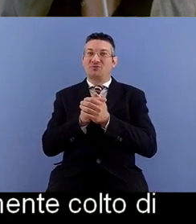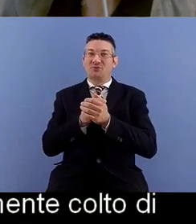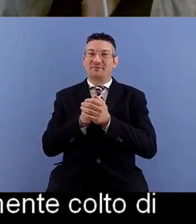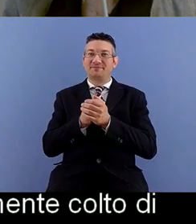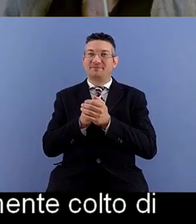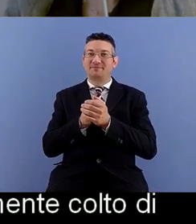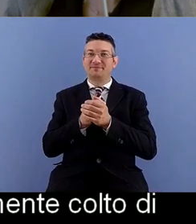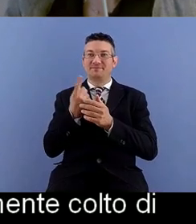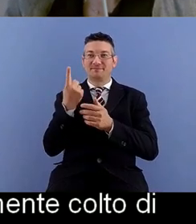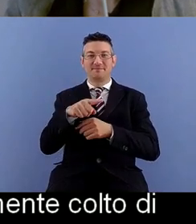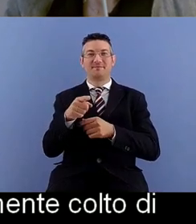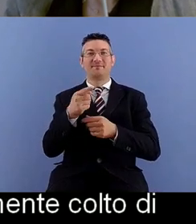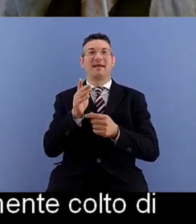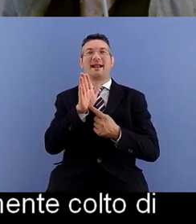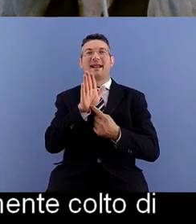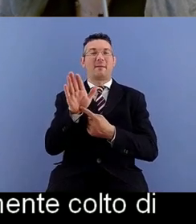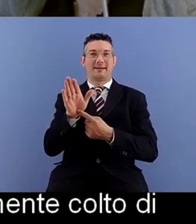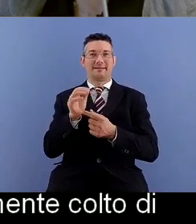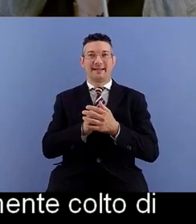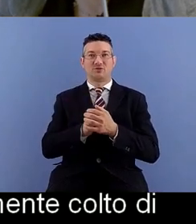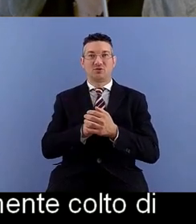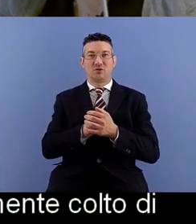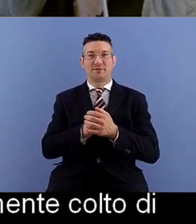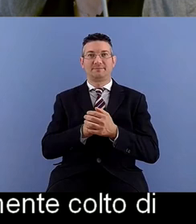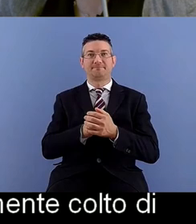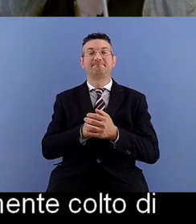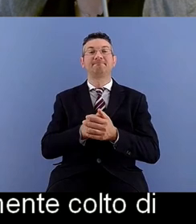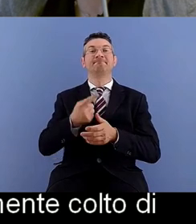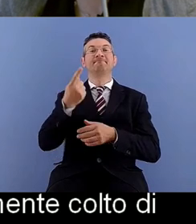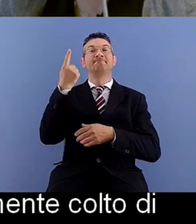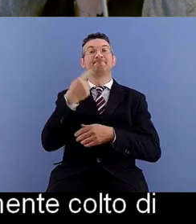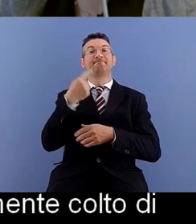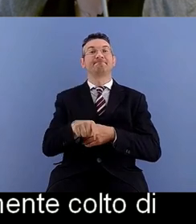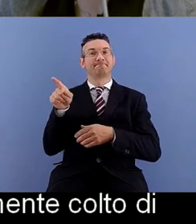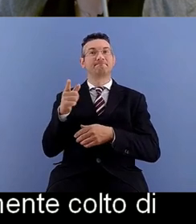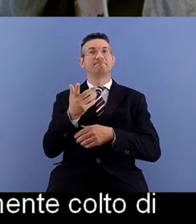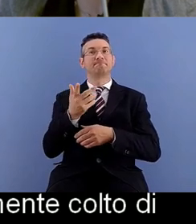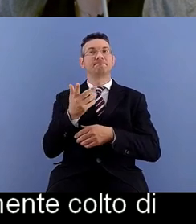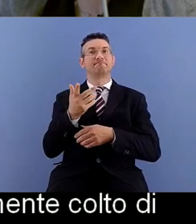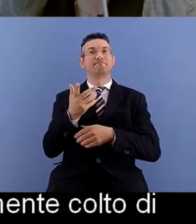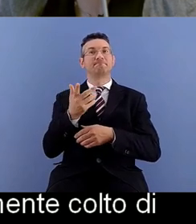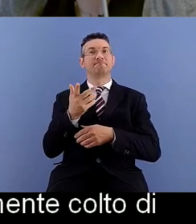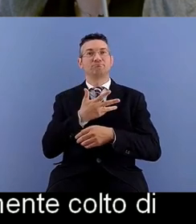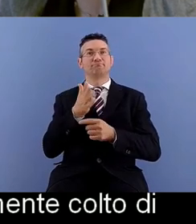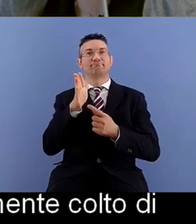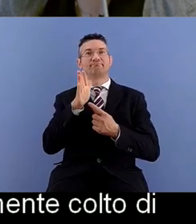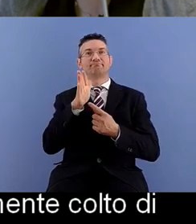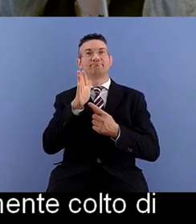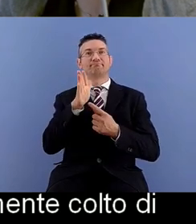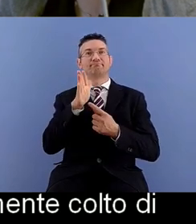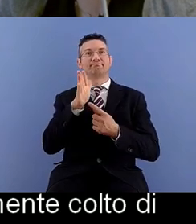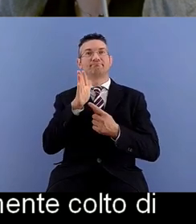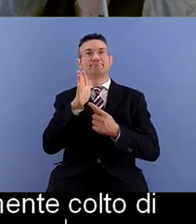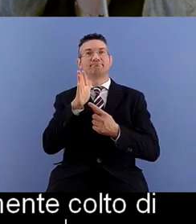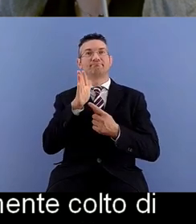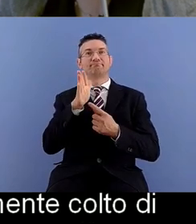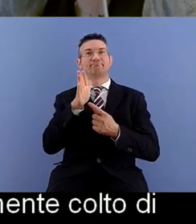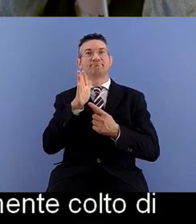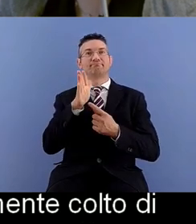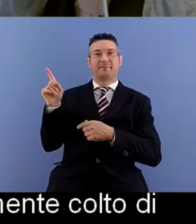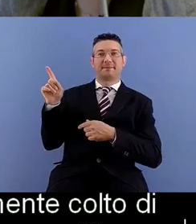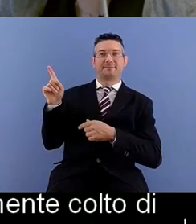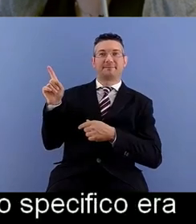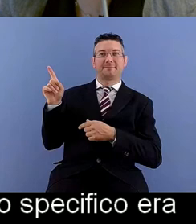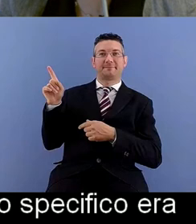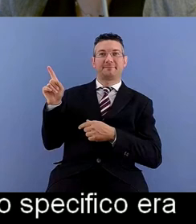rappresentazione questi sono alcuni esempi questo nello specifico era rivolto